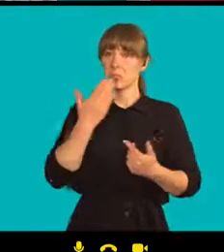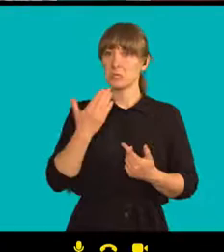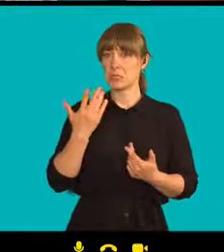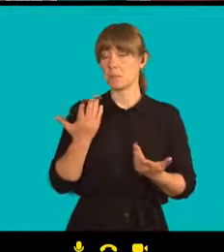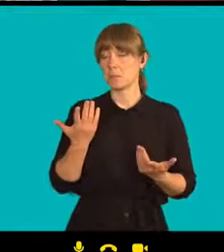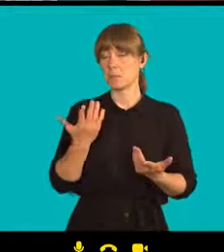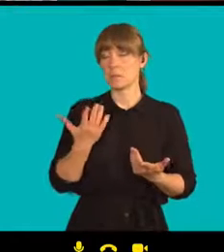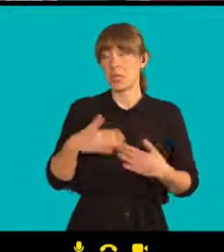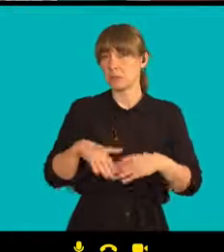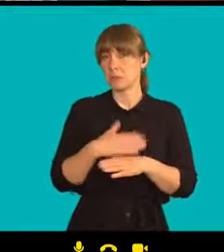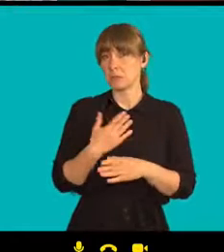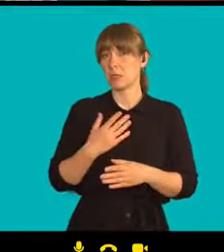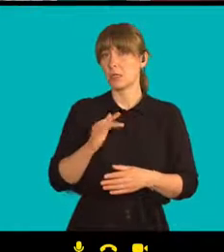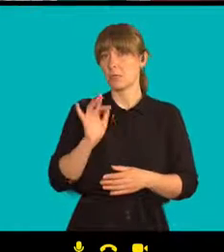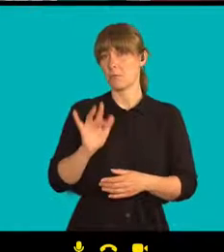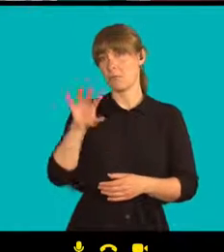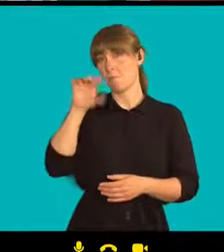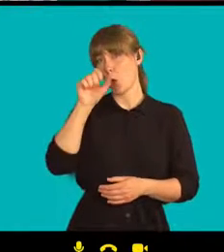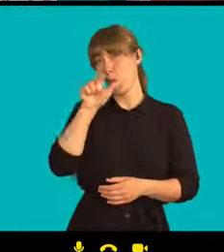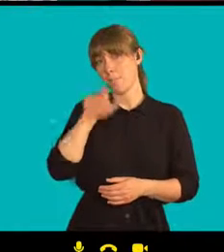Ano, já ho pochopím.